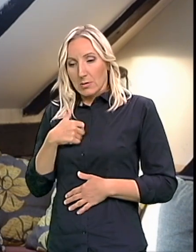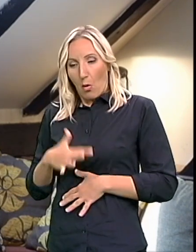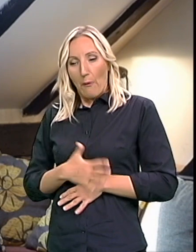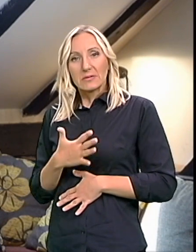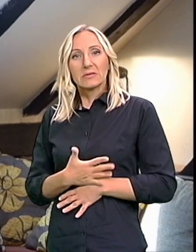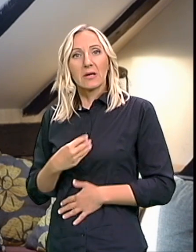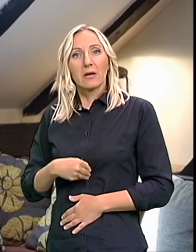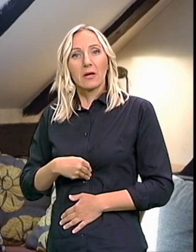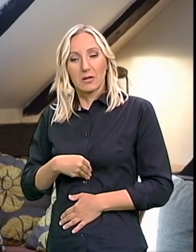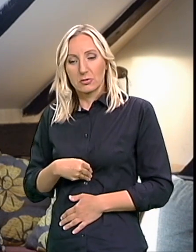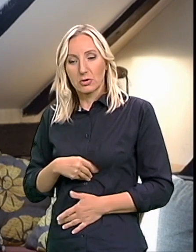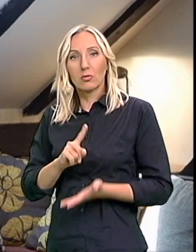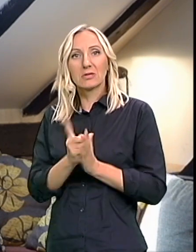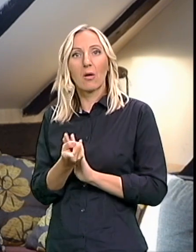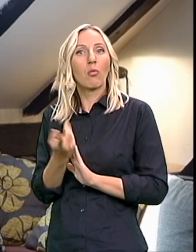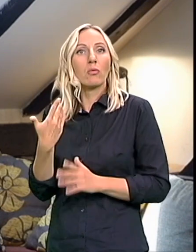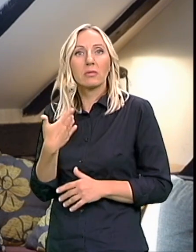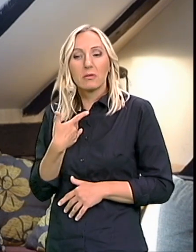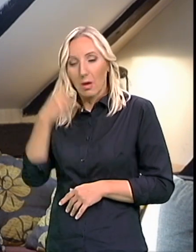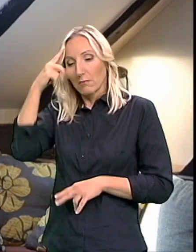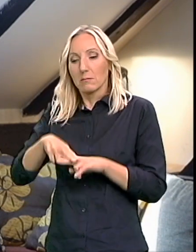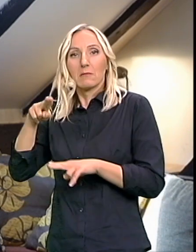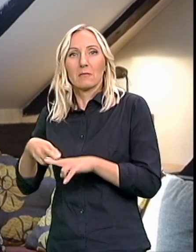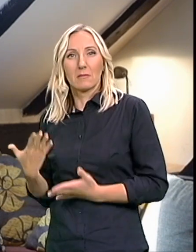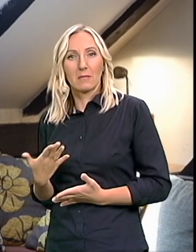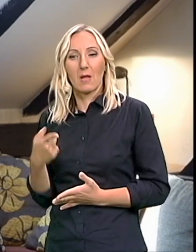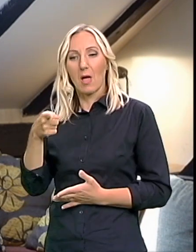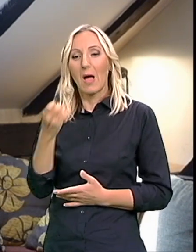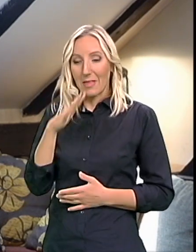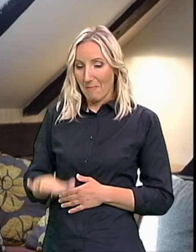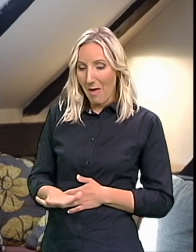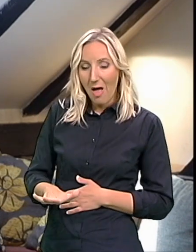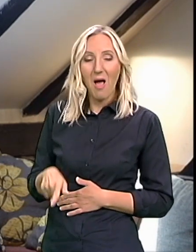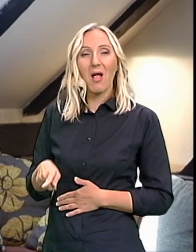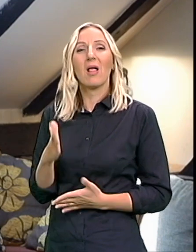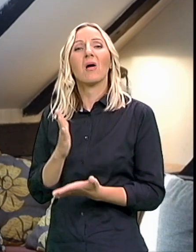momentu nam dolazile kao rešenja On je imao fazu kao mali I bio jako